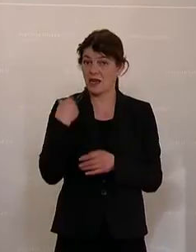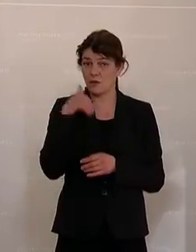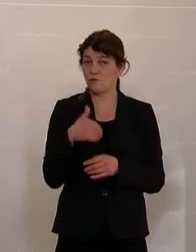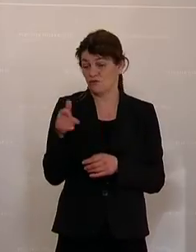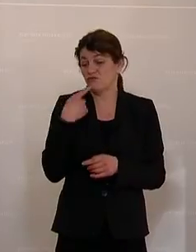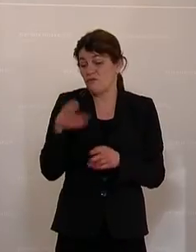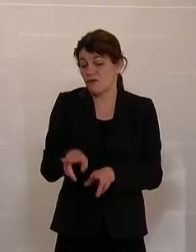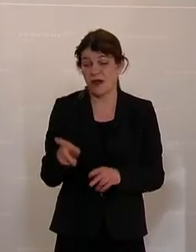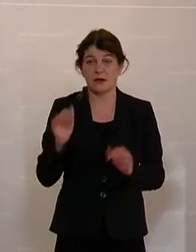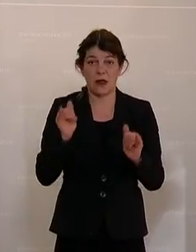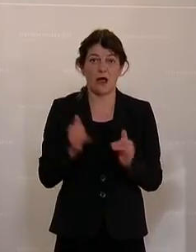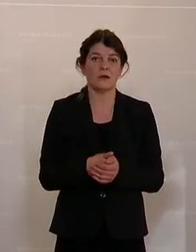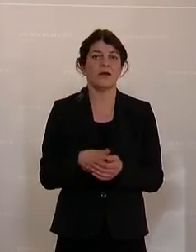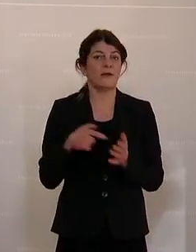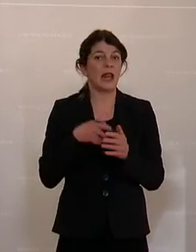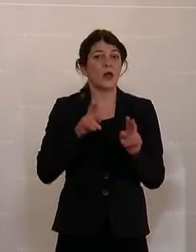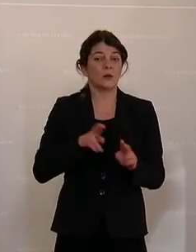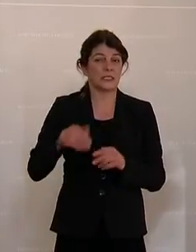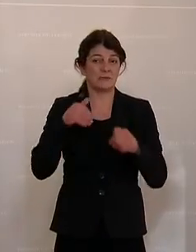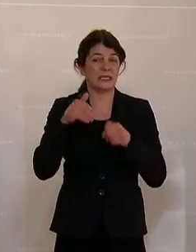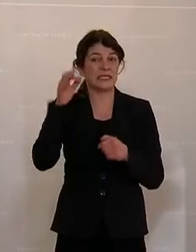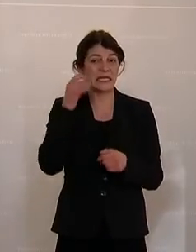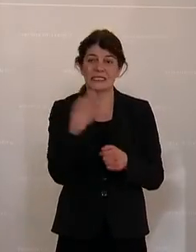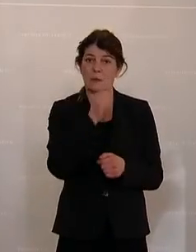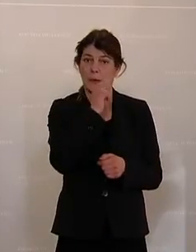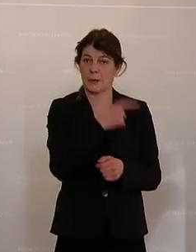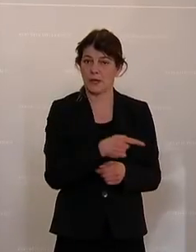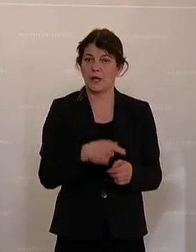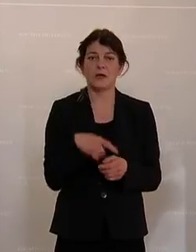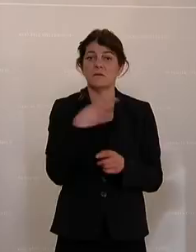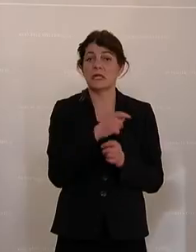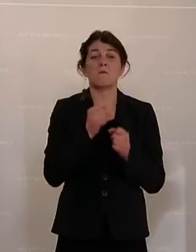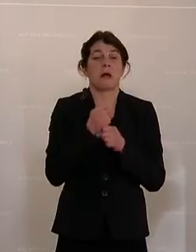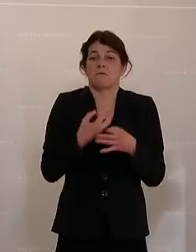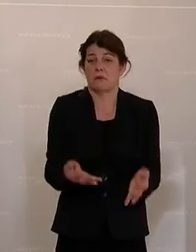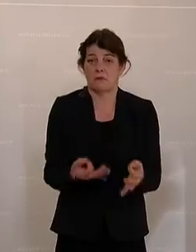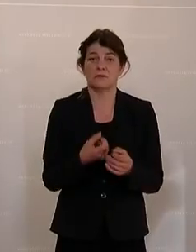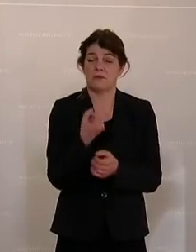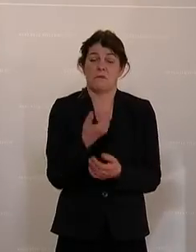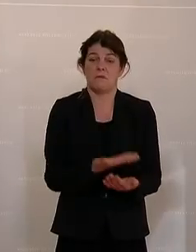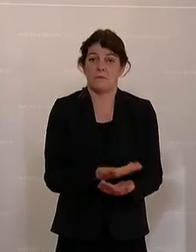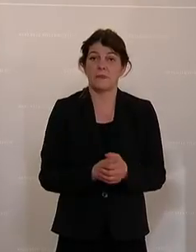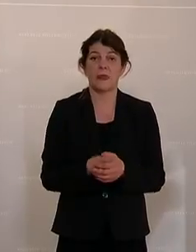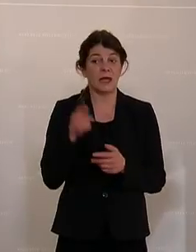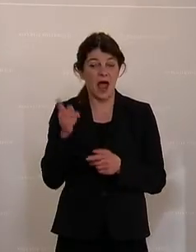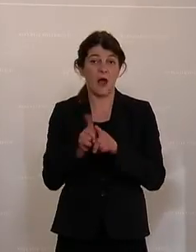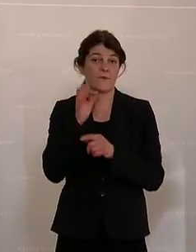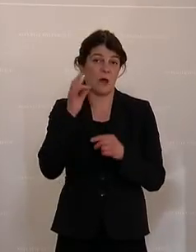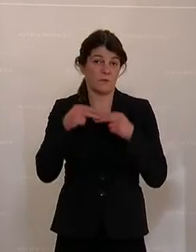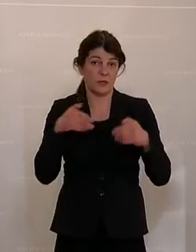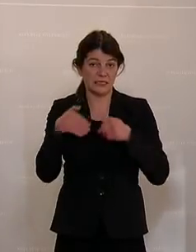sogar recht geben, weil die Justizministerin ist eine Grüne, die bewegt sich kaum. Aber auch Sie, Frau Bundesminister,